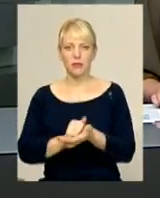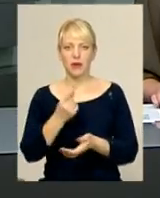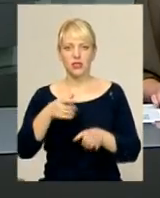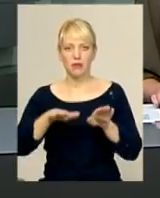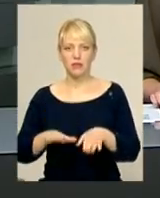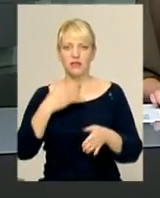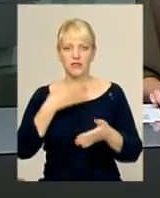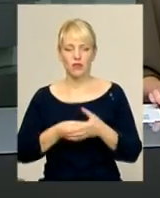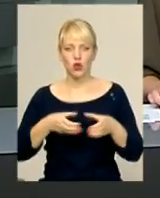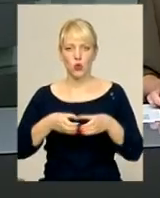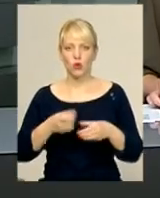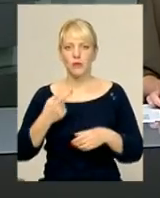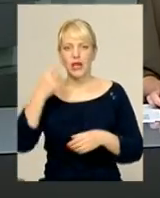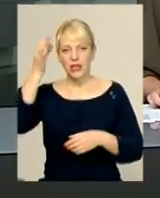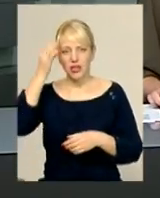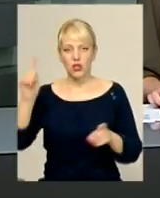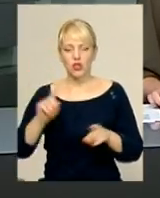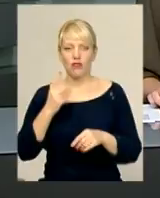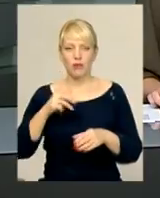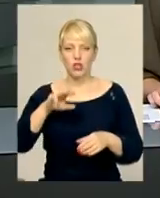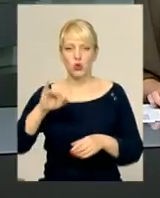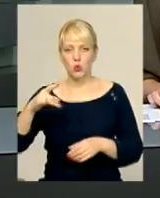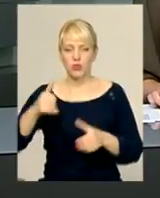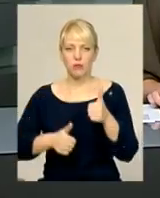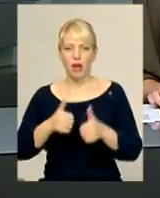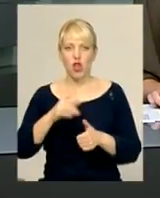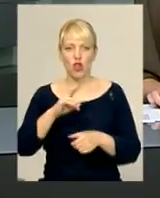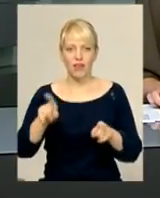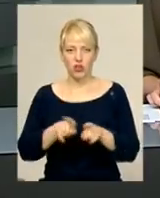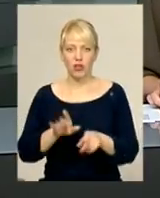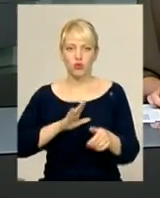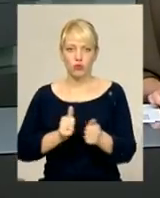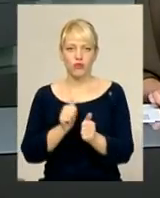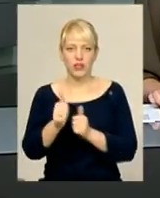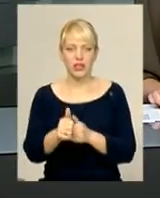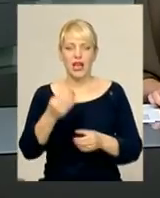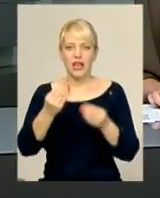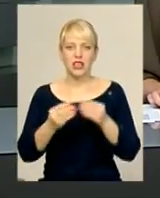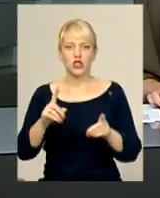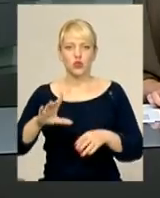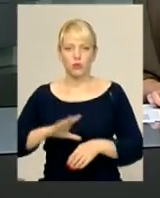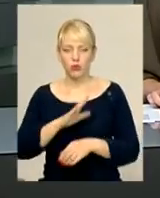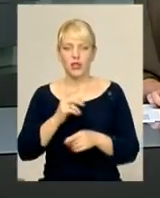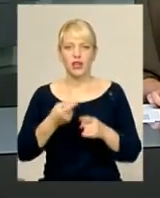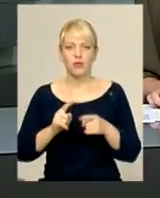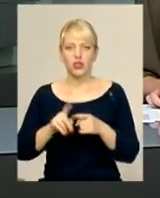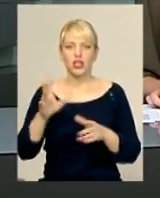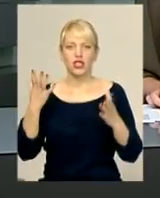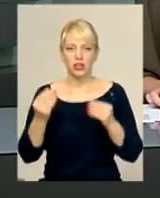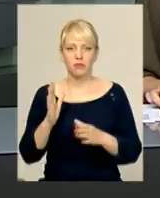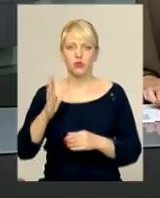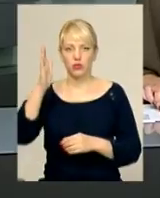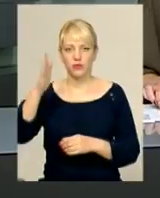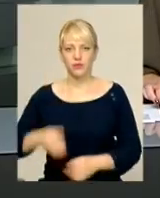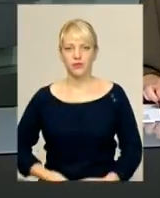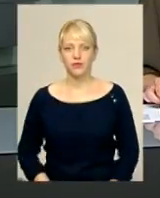місце в своїй групі. Нагадаю, в першому турі змагань новатор також лідерував. Далі про ігри, що відбулися, і про ті, які ще чекають на